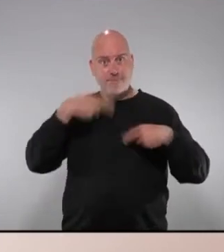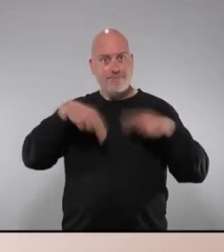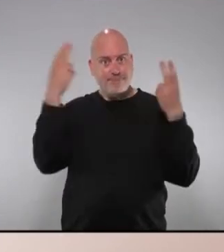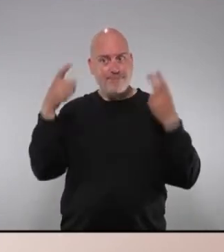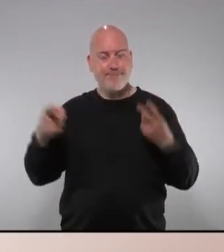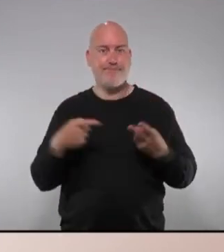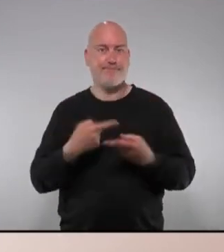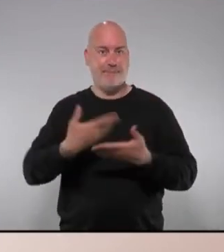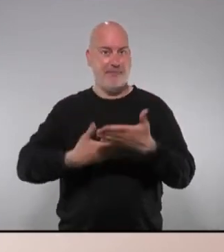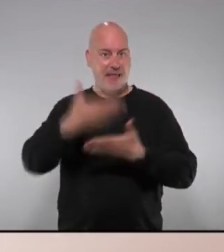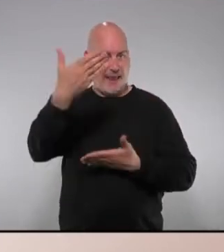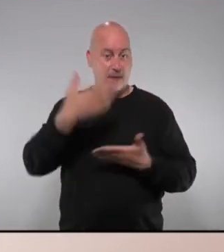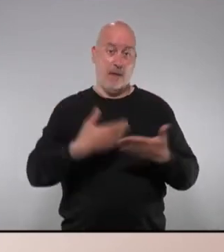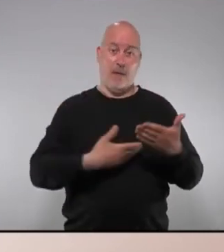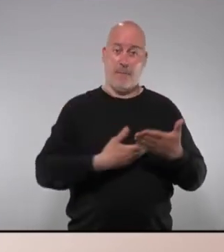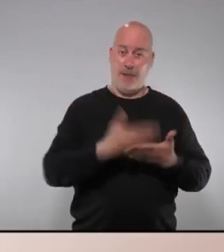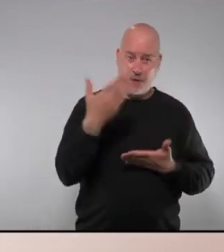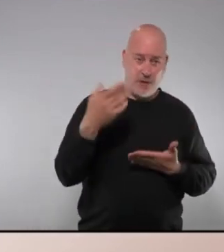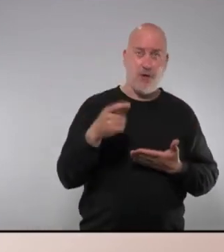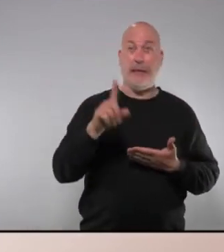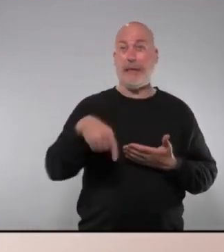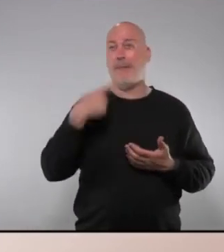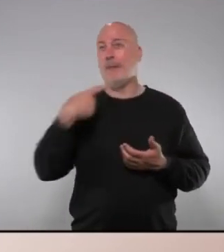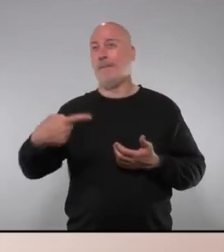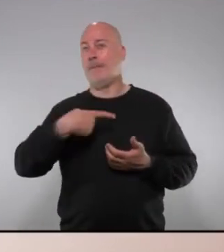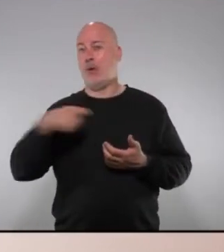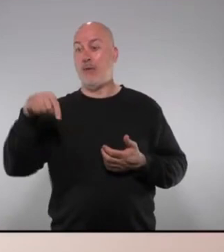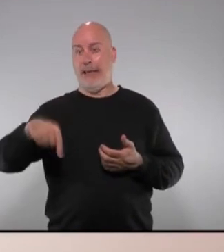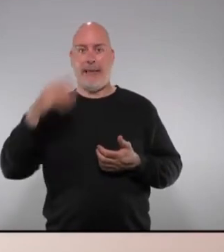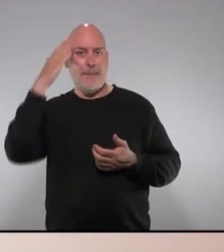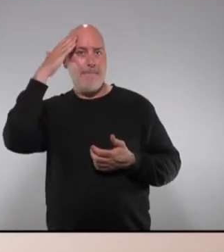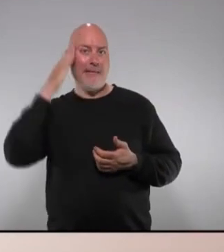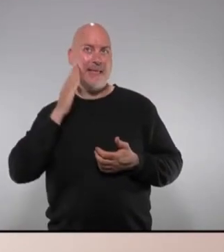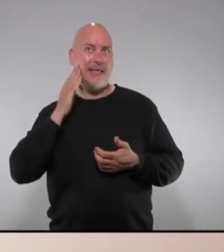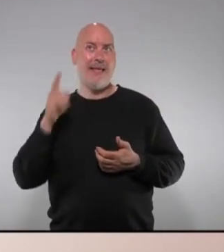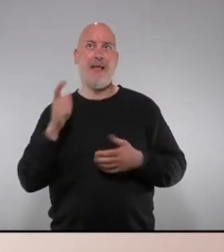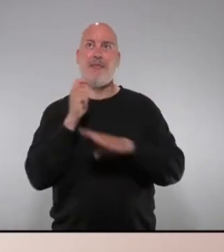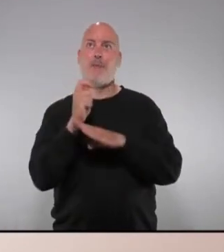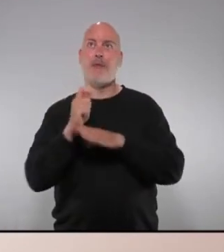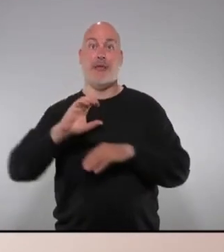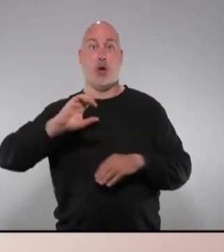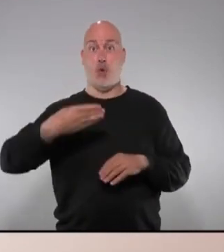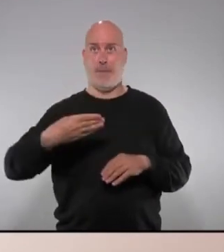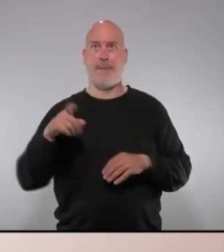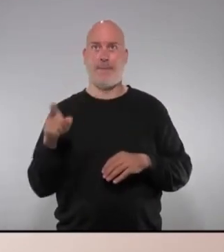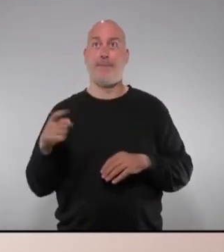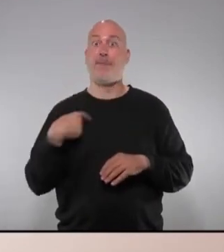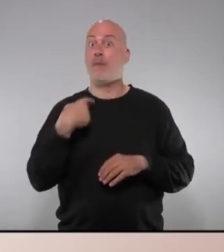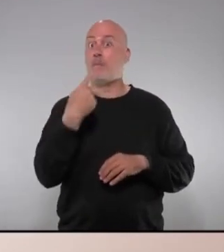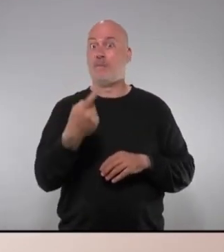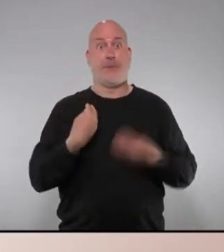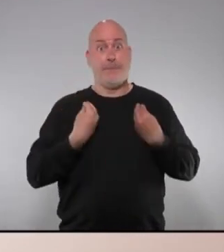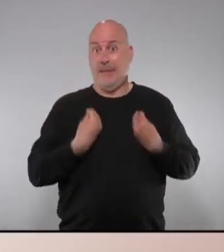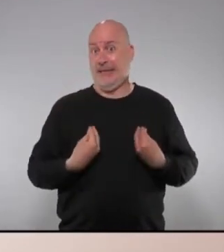al diari al periòdic i a més a més de la pregunta que m'havien fet aquest matí la diputada de la CUP li diré una mica el